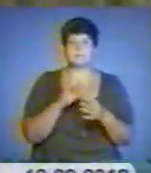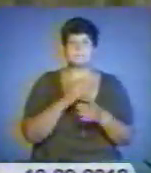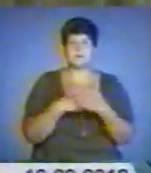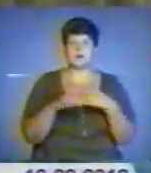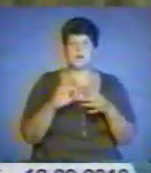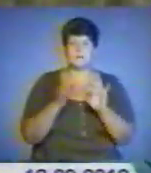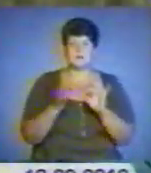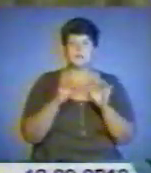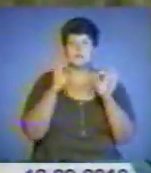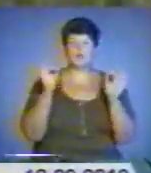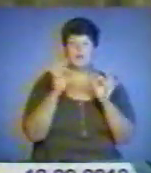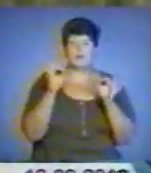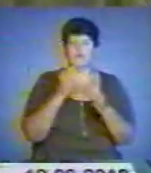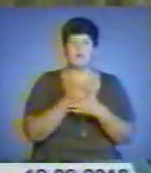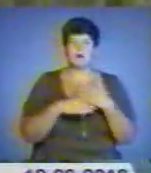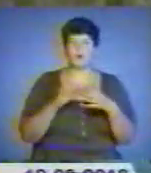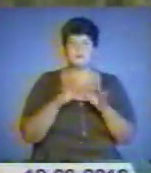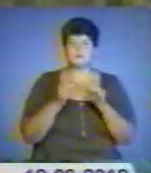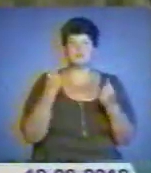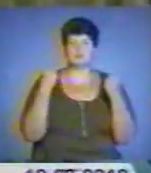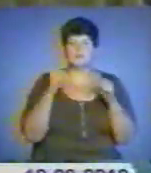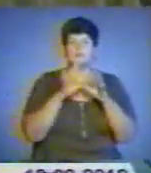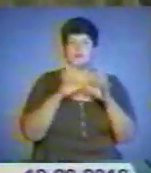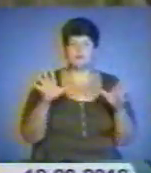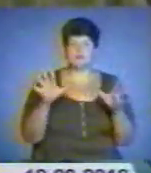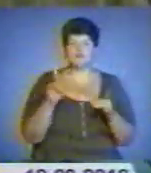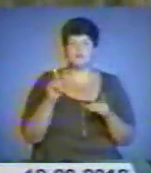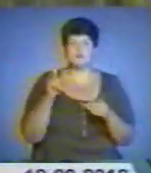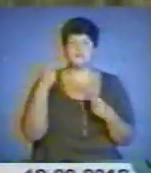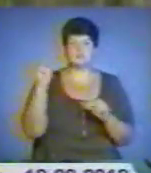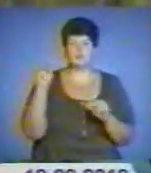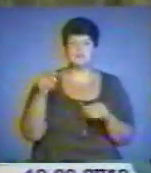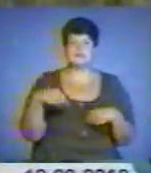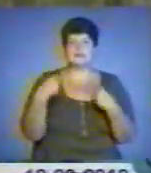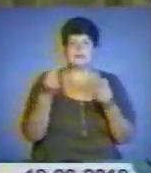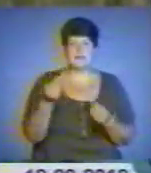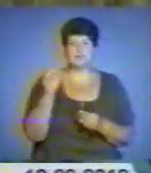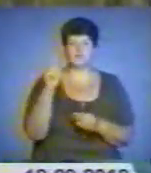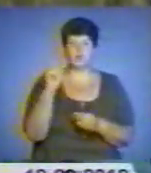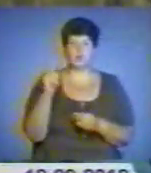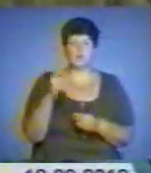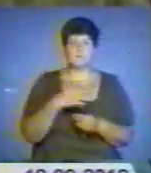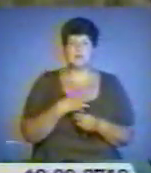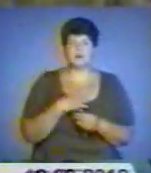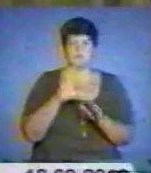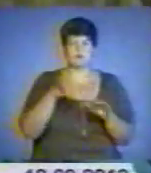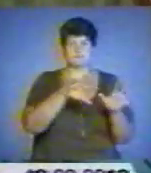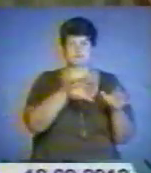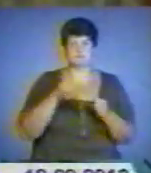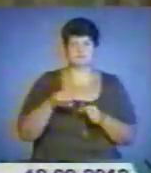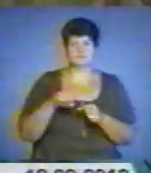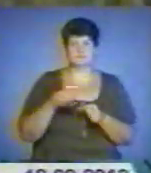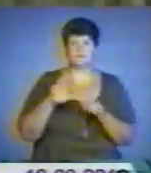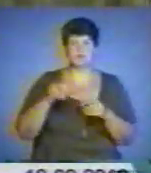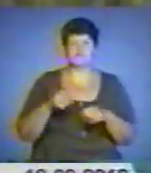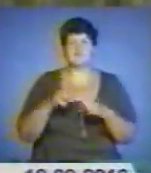Ніколи ще в історії паралімпійського спорту не було, щоб присвоїли чемпіонці звання, дали золоту медаль і забрали. Вони потім